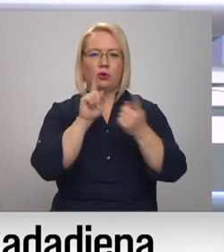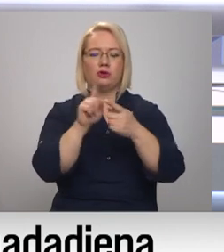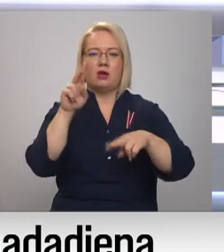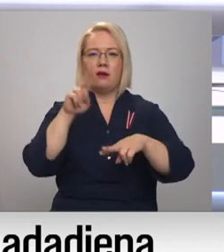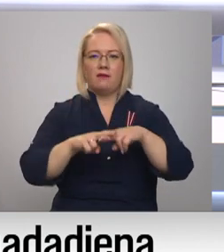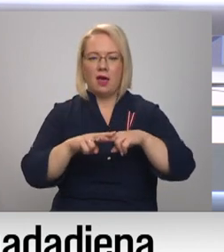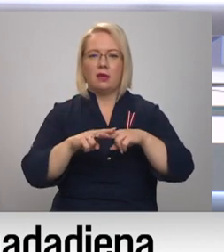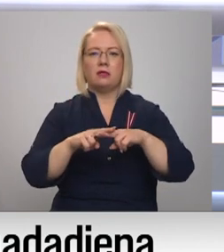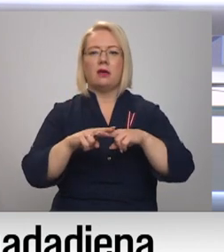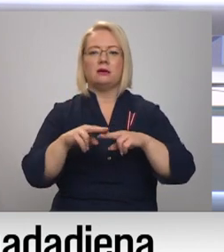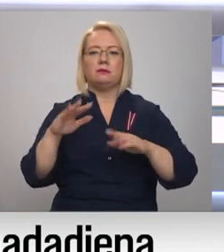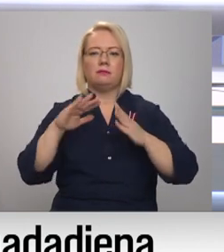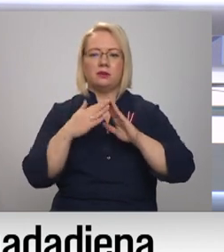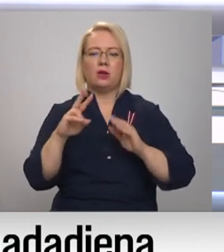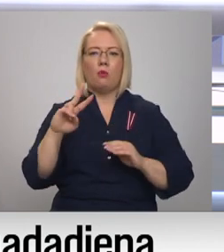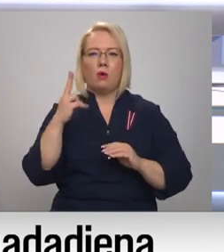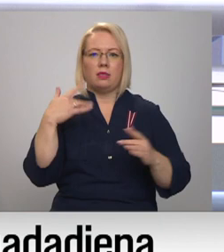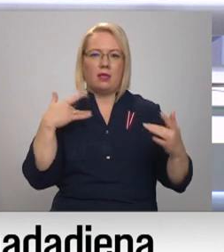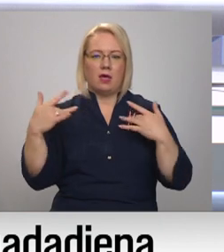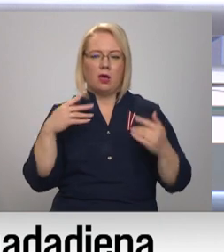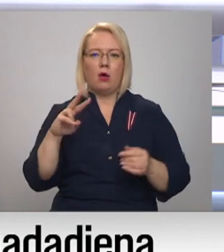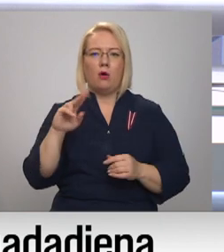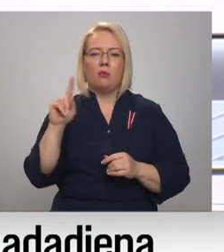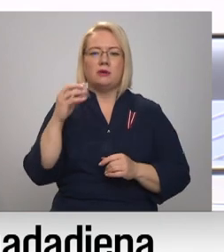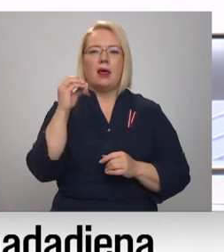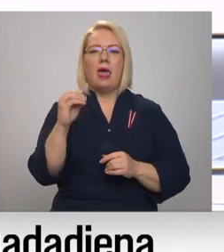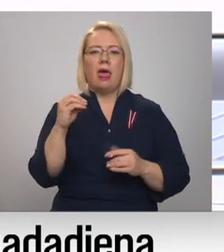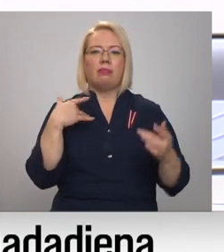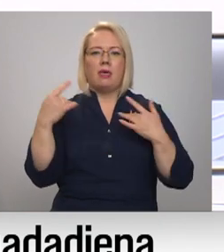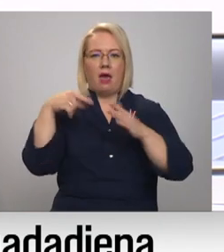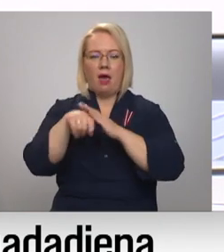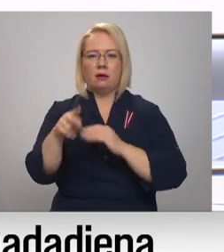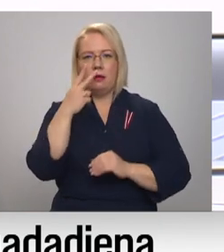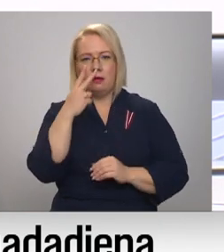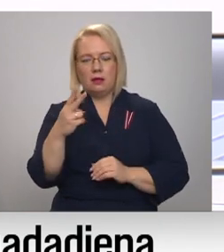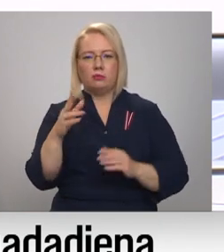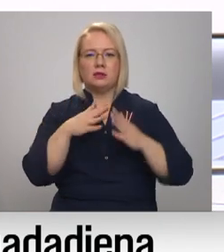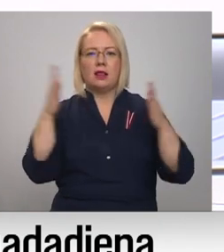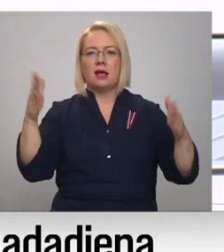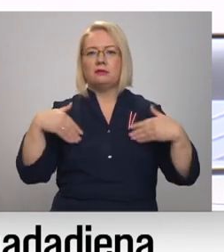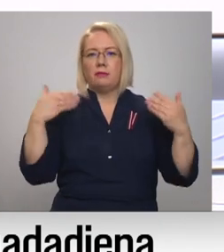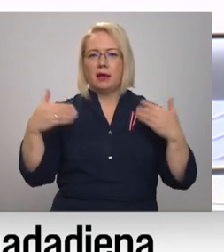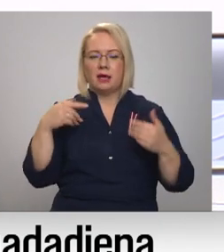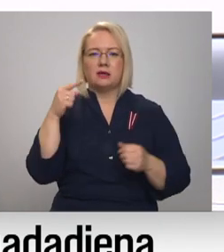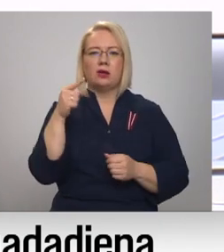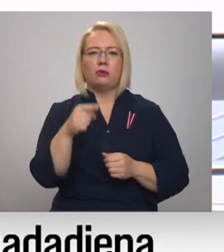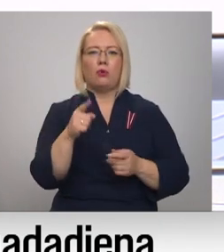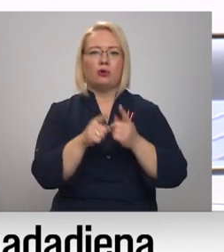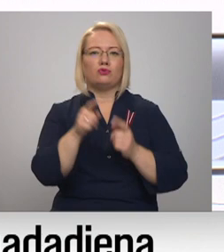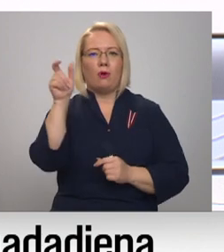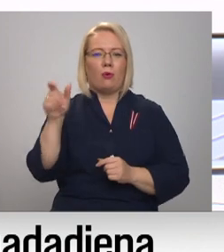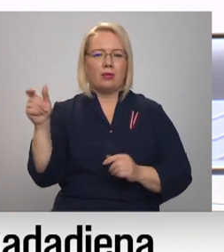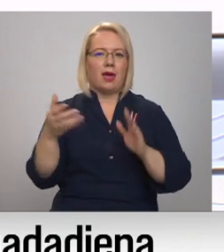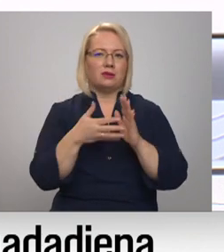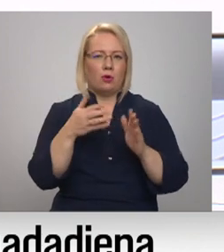pilsētas otrais teātris. Mums ir jau otro gadu pieejams E teātri. Mums ir ļoti liels prieks, kad skolotāju šo izmanto un